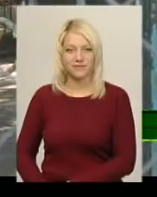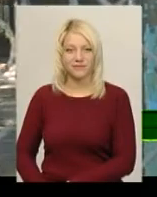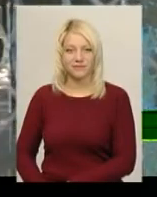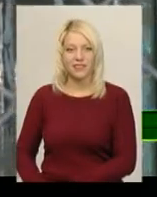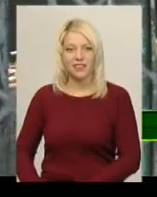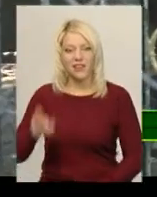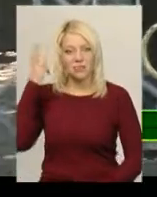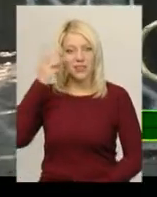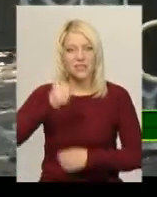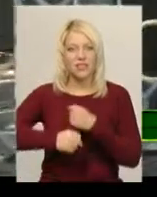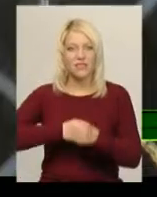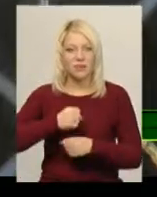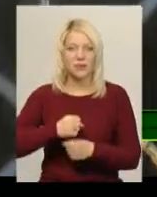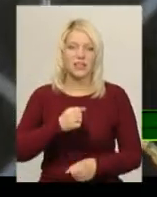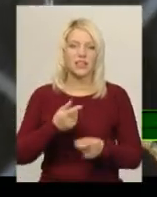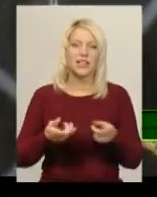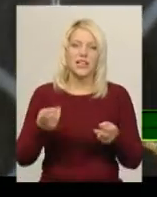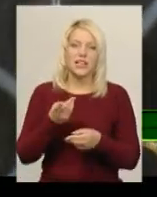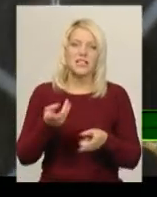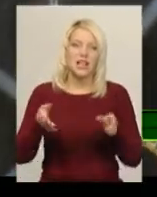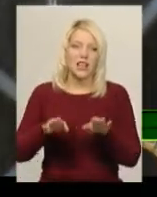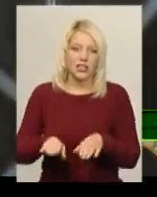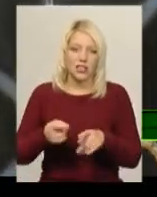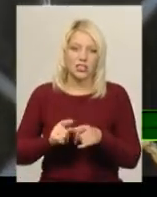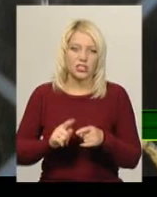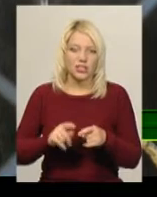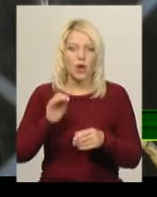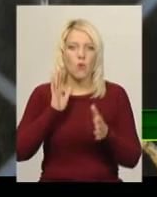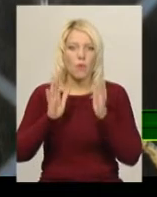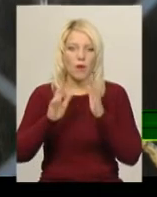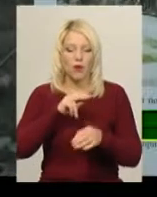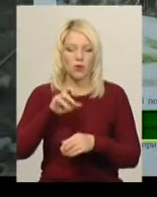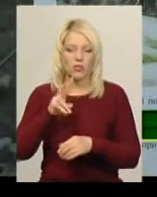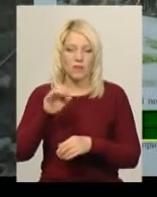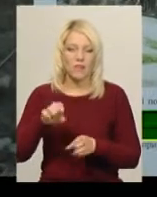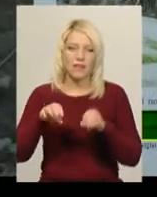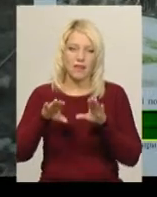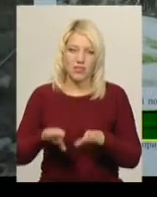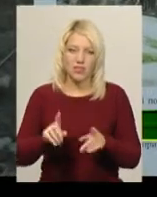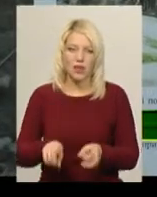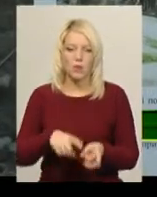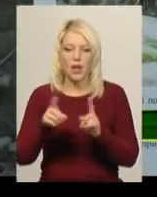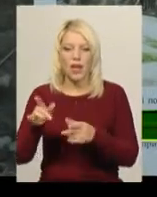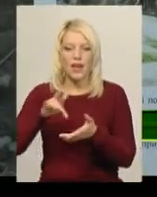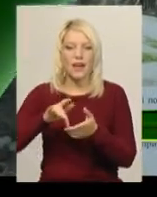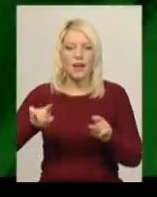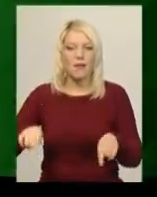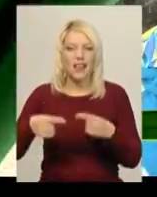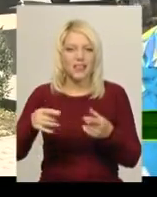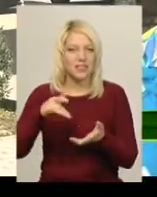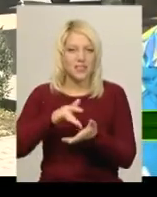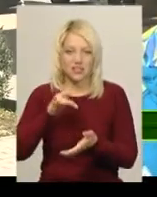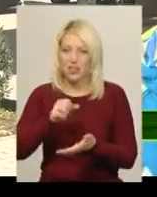Хмельницькі ведмеді Тимофій та Аліса залишаться в парку Чекмана. Рішення про їх переведення в реабілітаційний центр депутати міськради сьогодні не ухвалили.